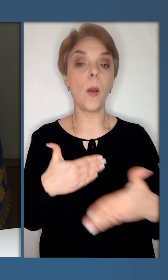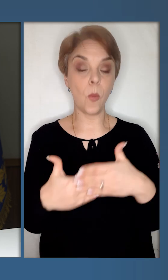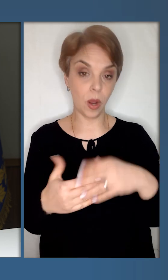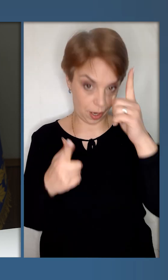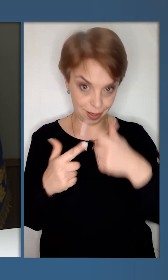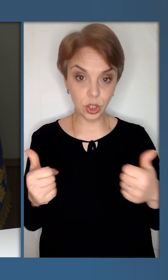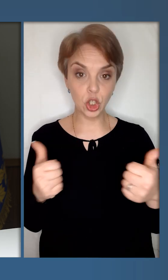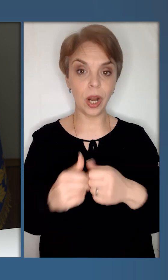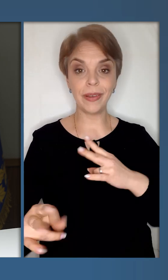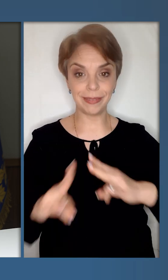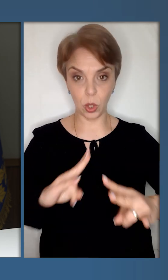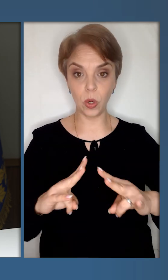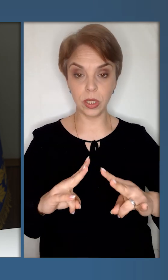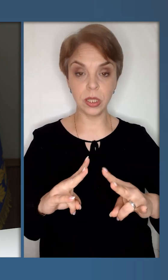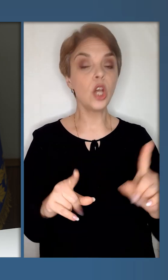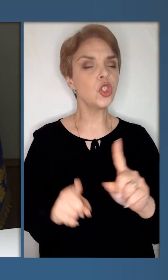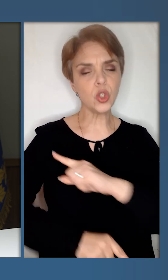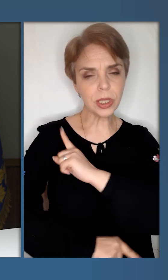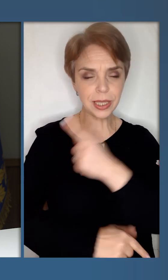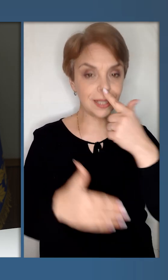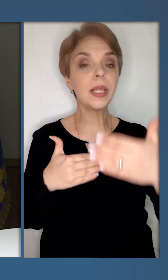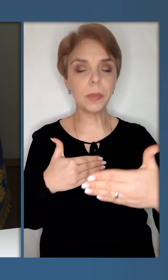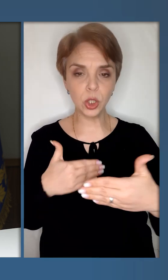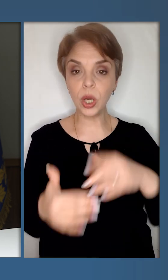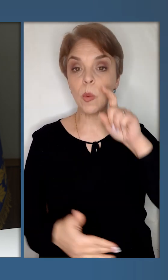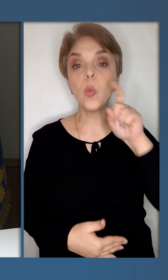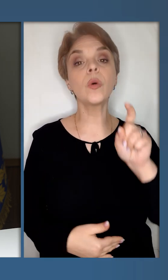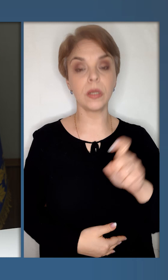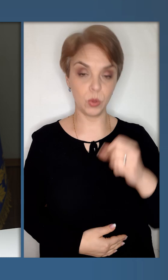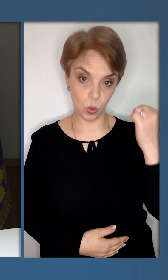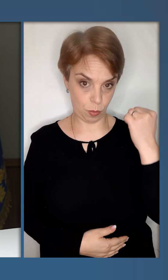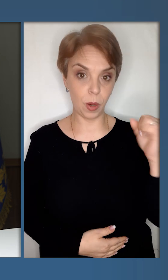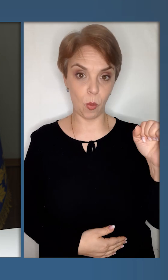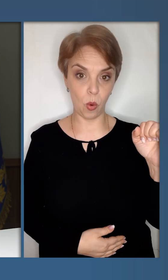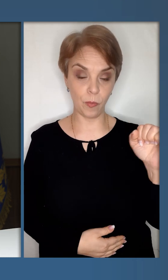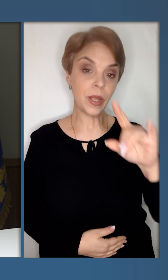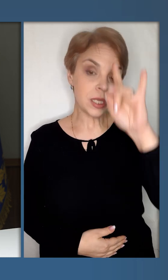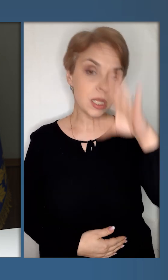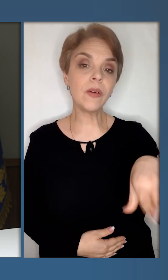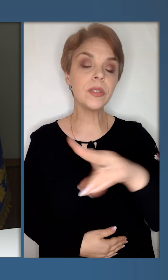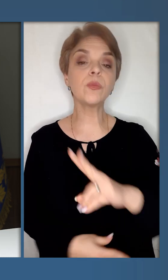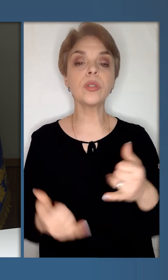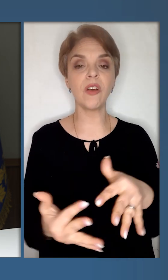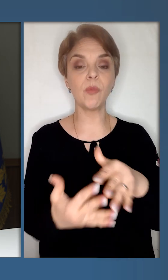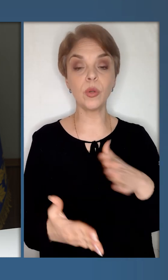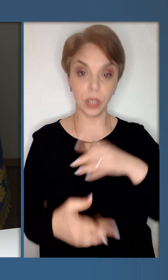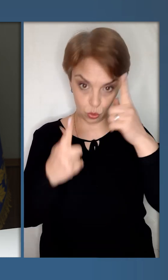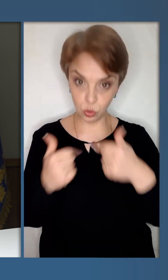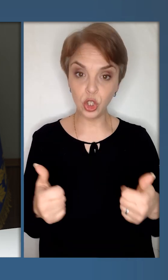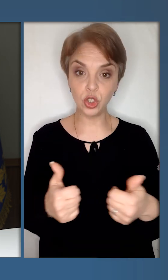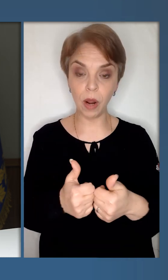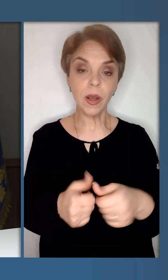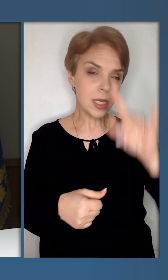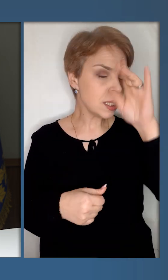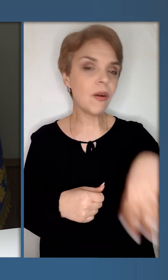Покарання держави терористам. Що сили наближаємо українську перемогу. Слава усім, хто зараз бою за